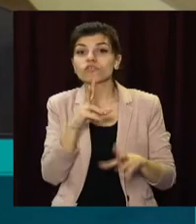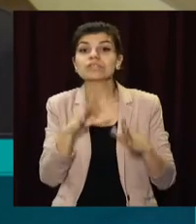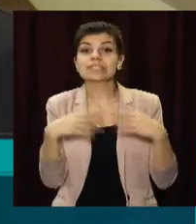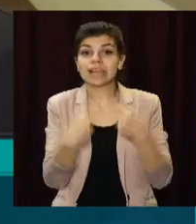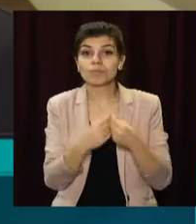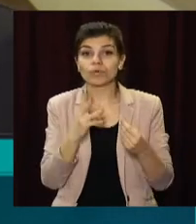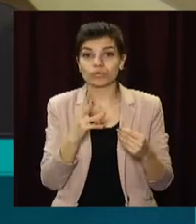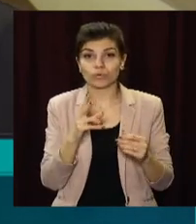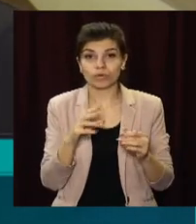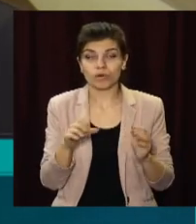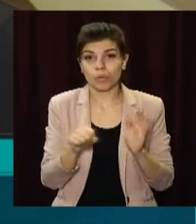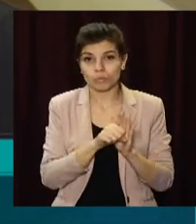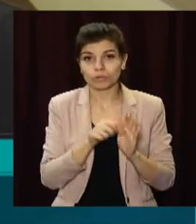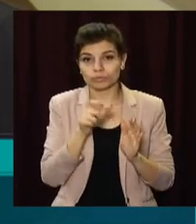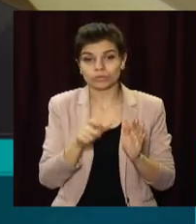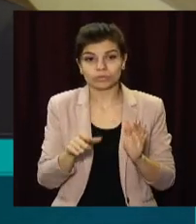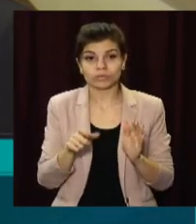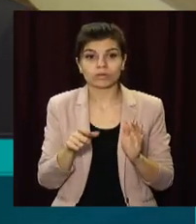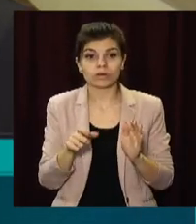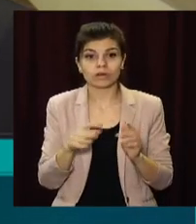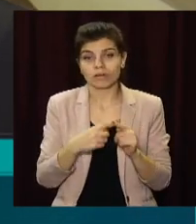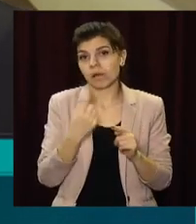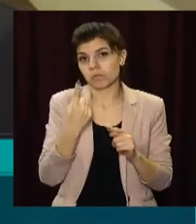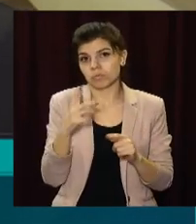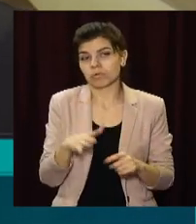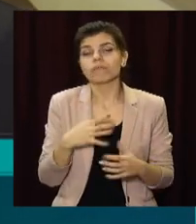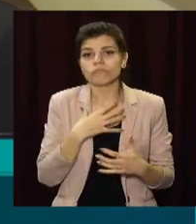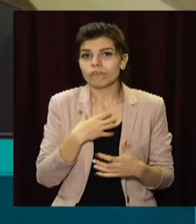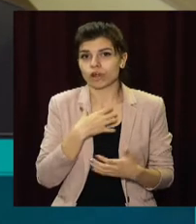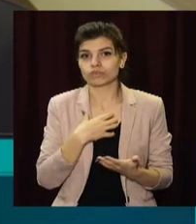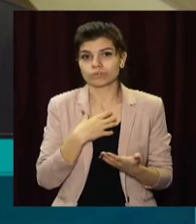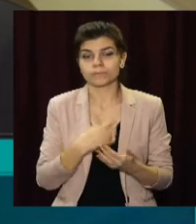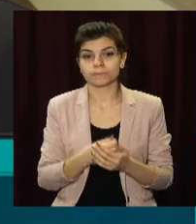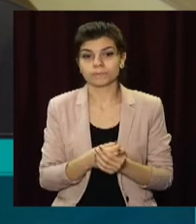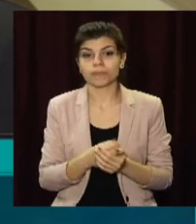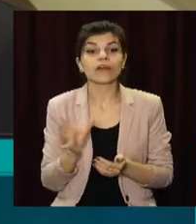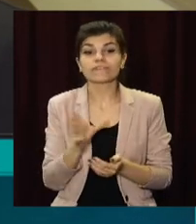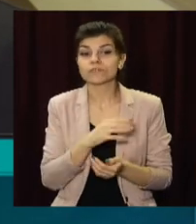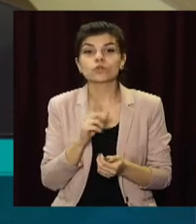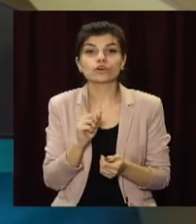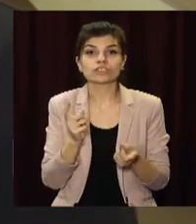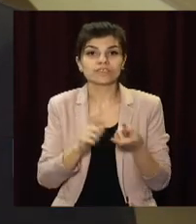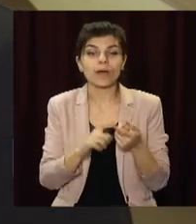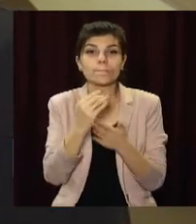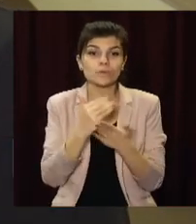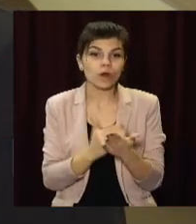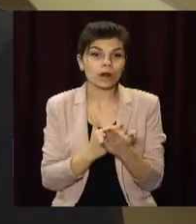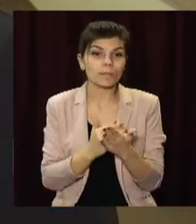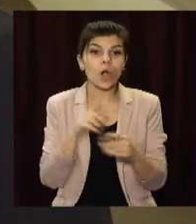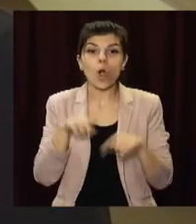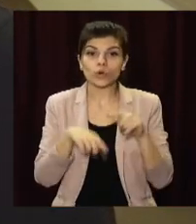у нас на першому місці. Все, що касається программи родин на героїв,